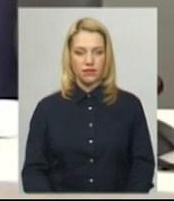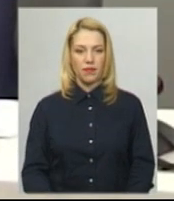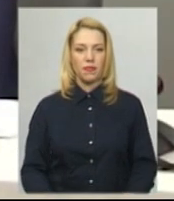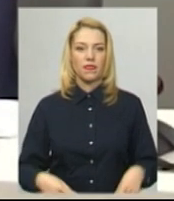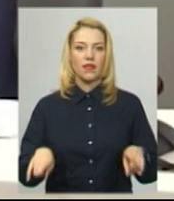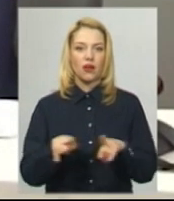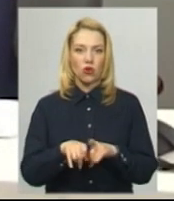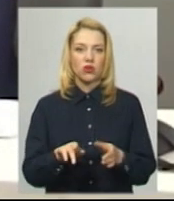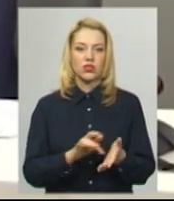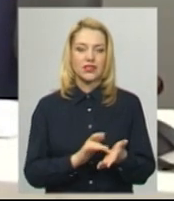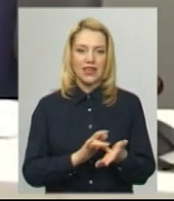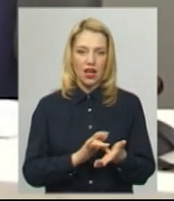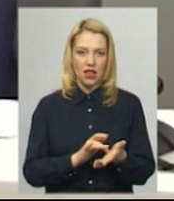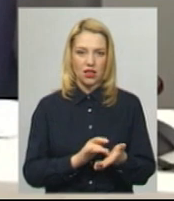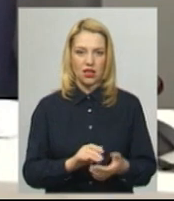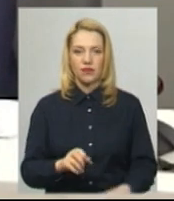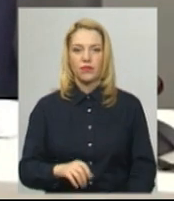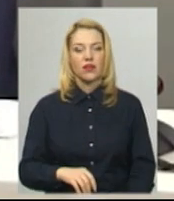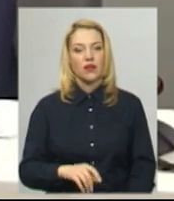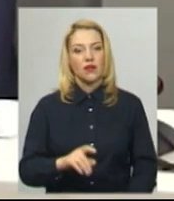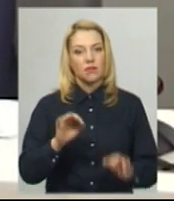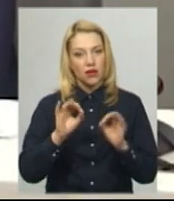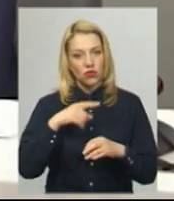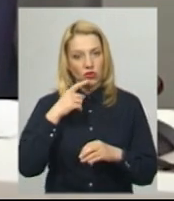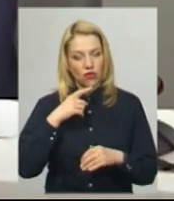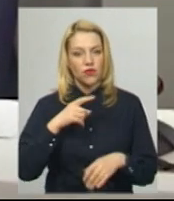Кош цигани. Ні, верніше, особи ромської статті.